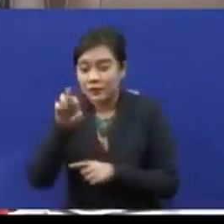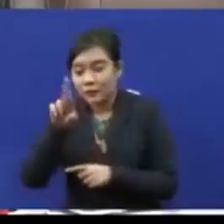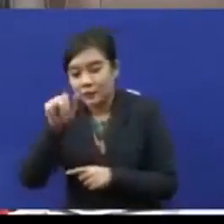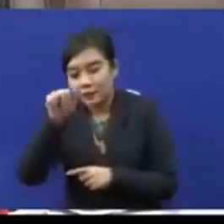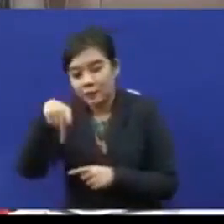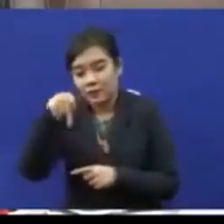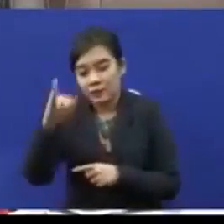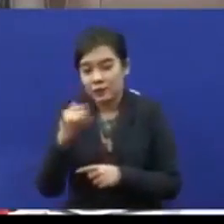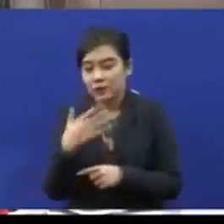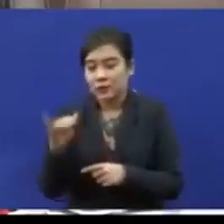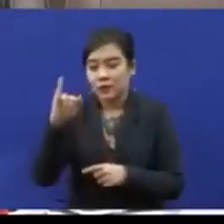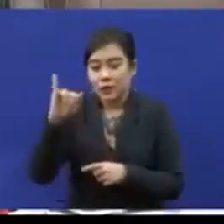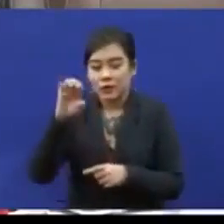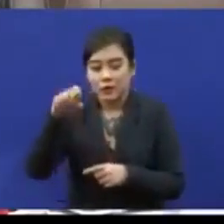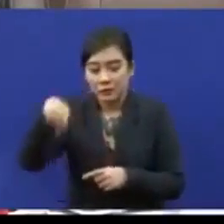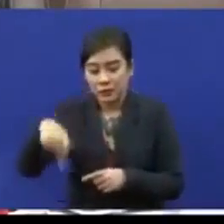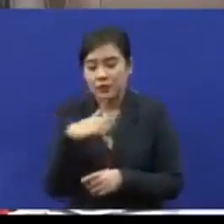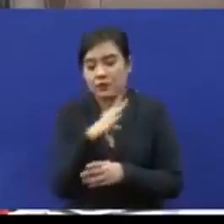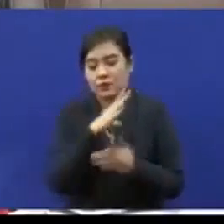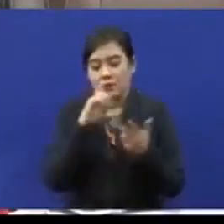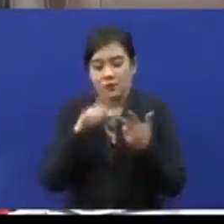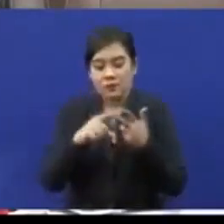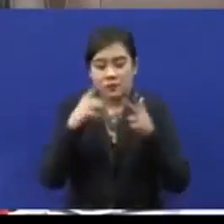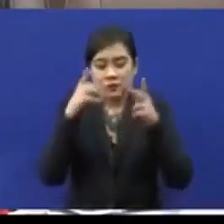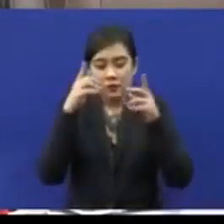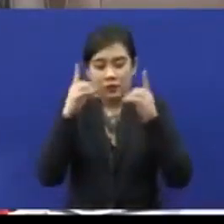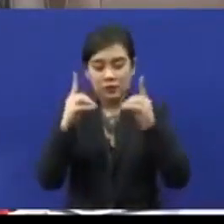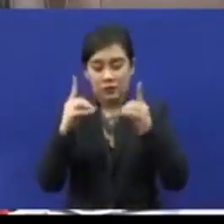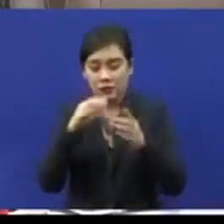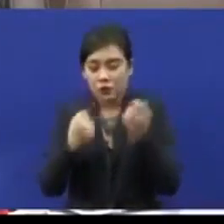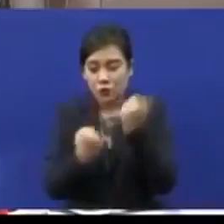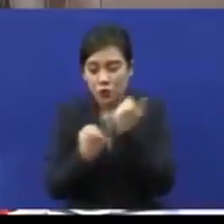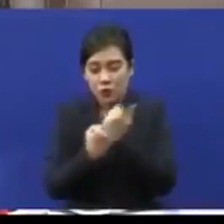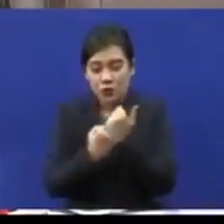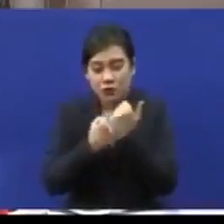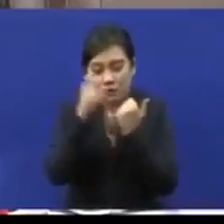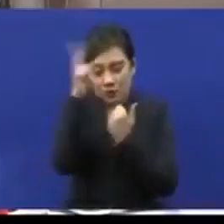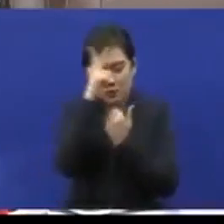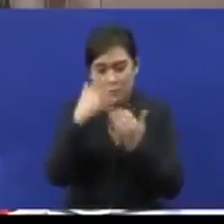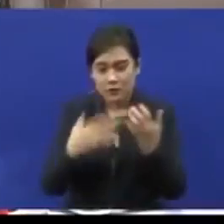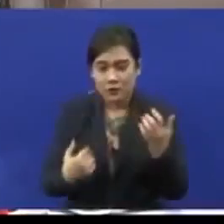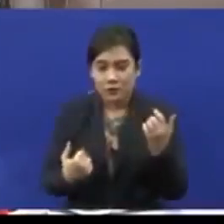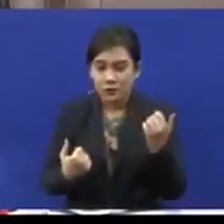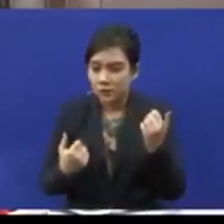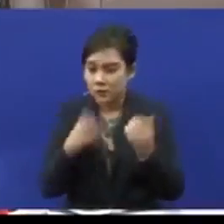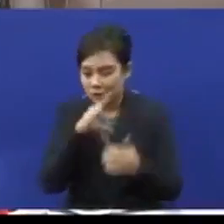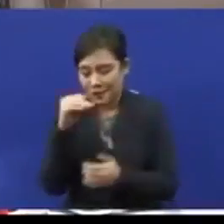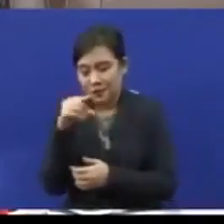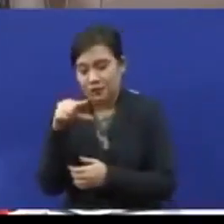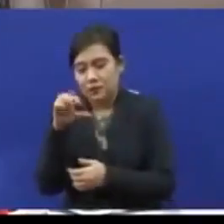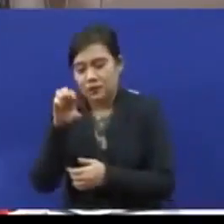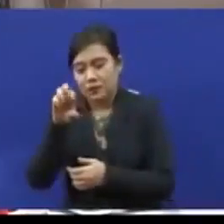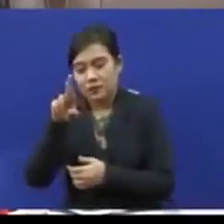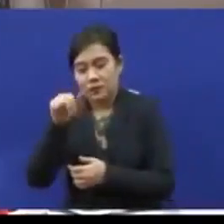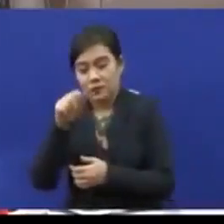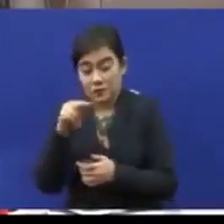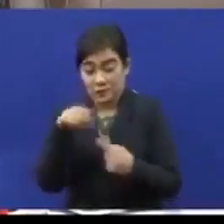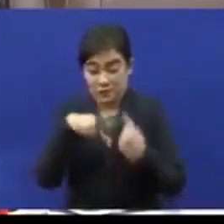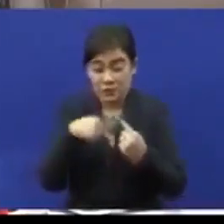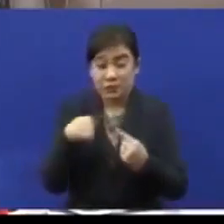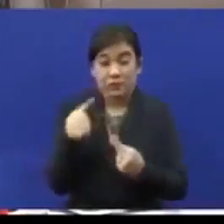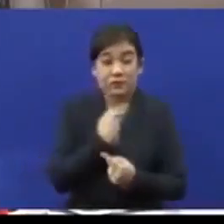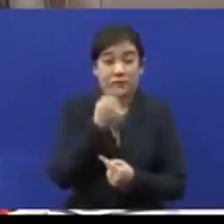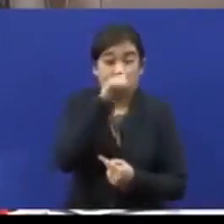program intervensi awal, pendidikan, sokongan pihak kerajaan serta sokongan pihak pengkerajaan. Apabila kita tanya